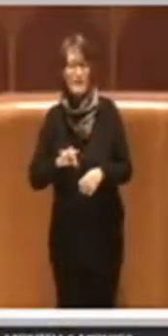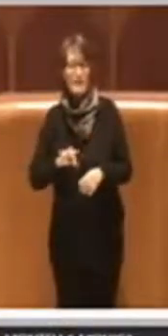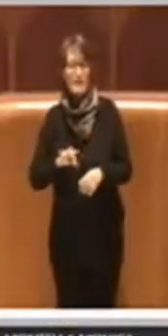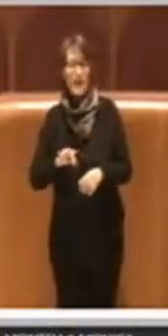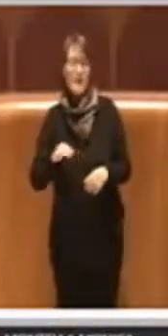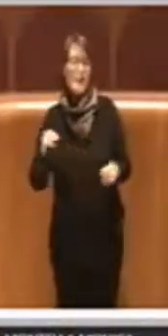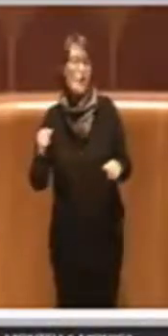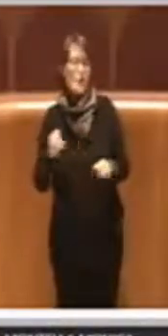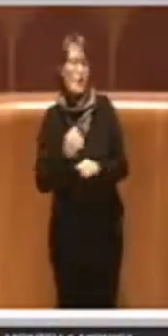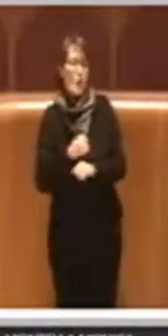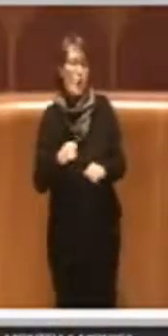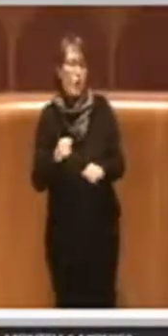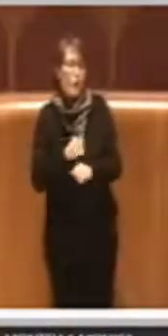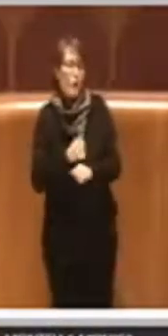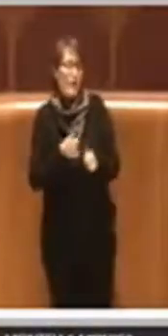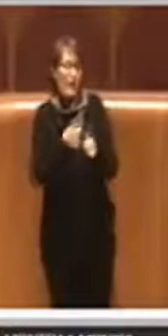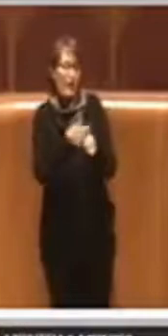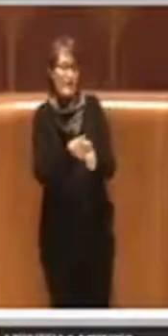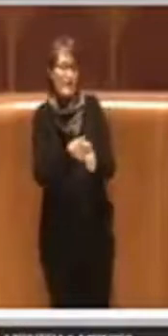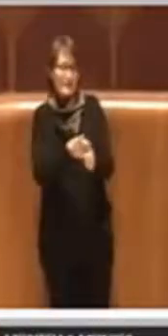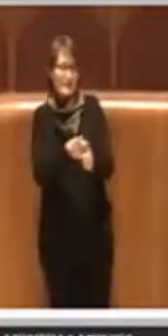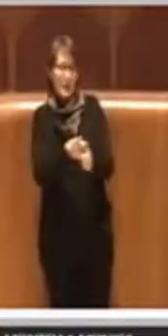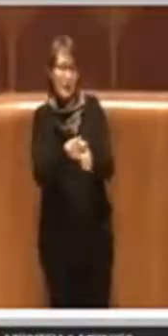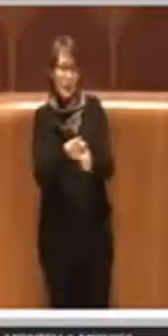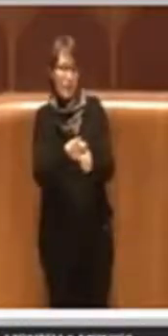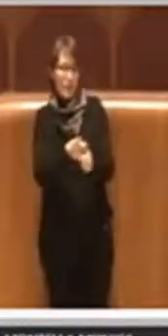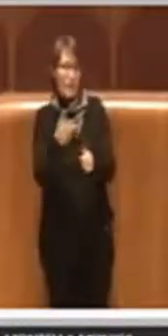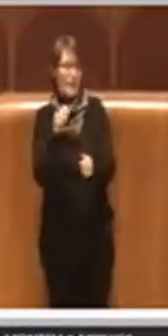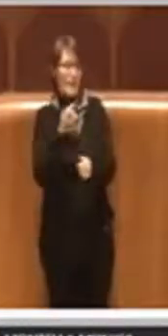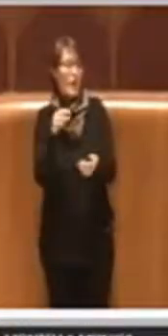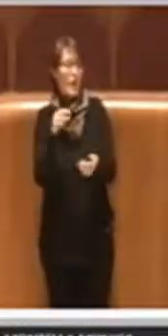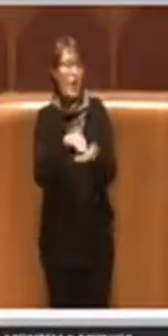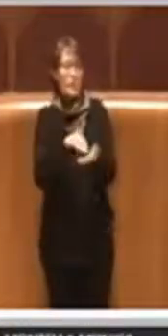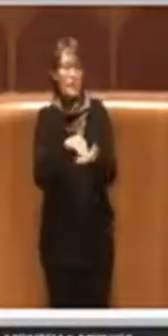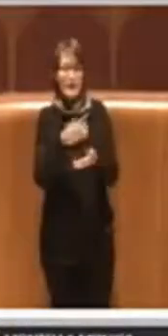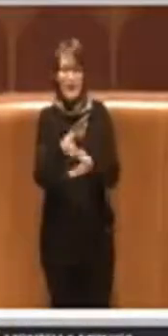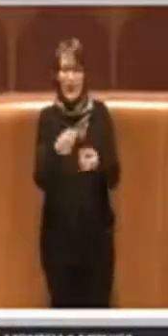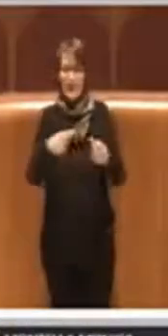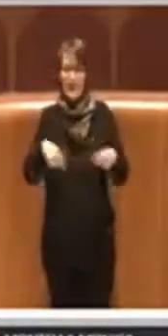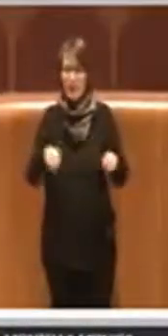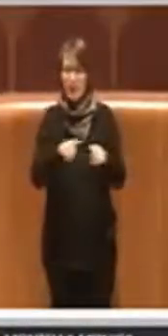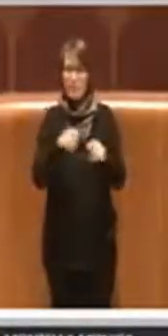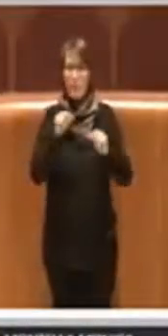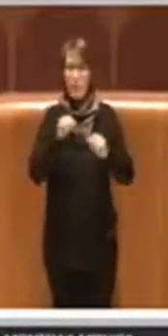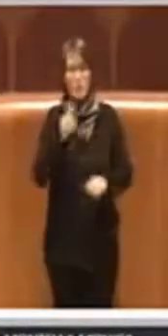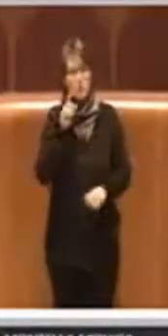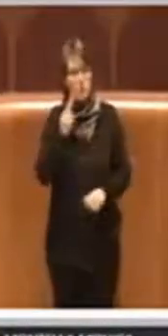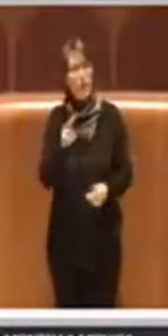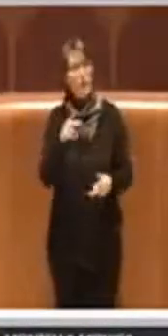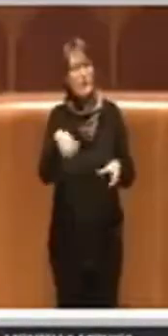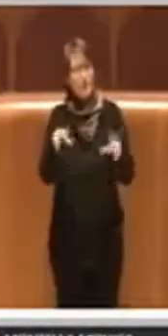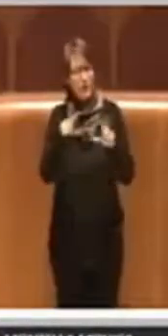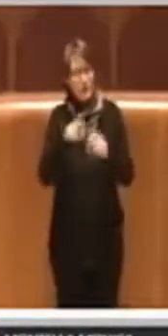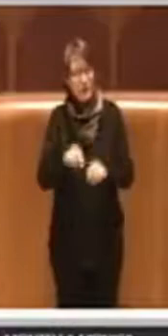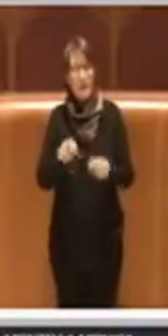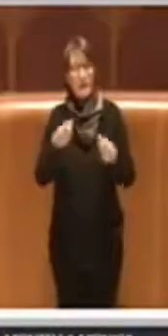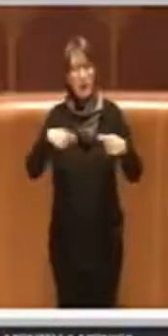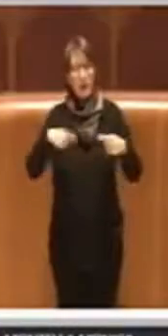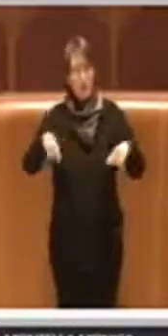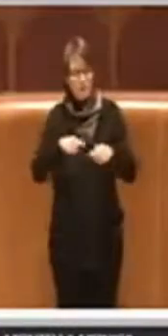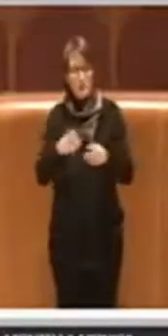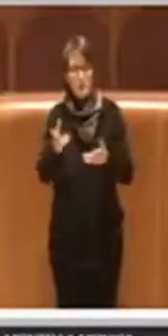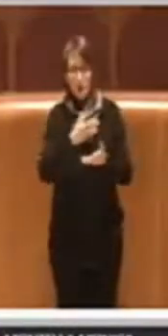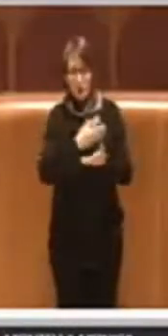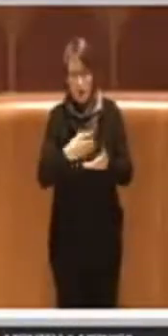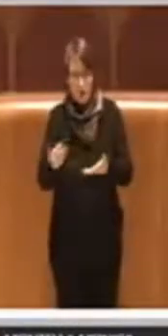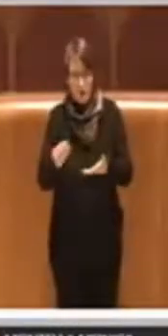condizioni di poter assistere alla commissione può rivedere tutta quanta la commissione,